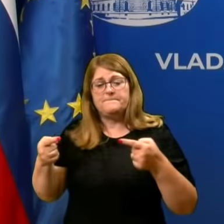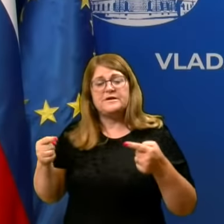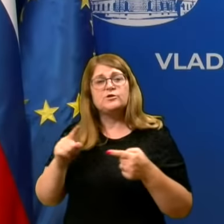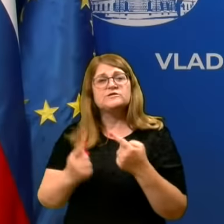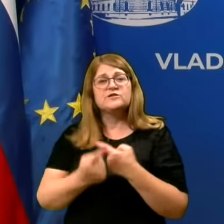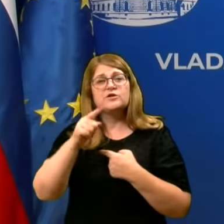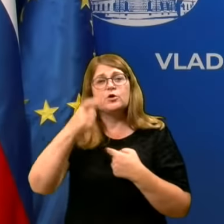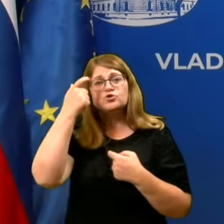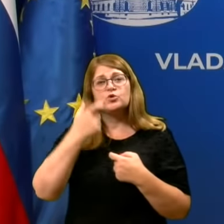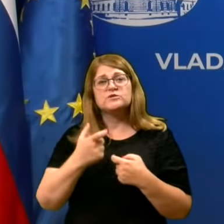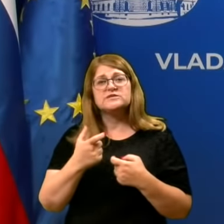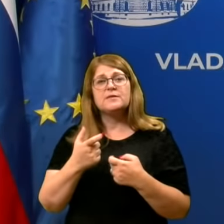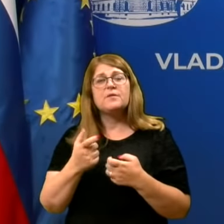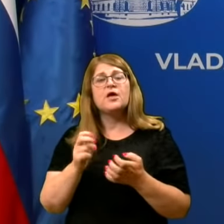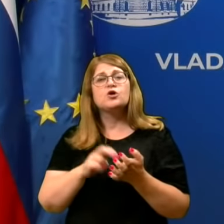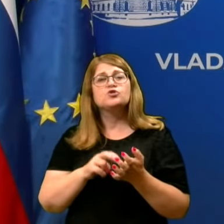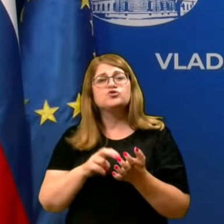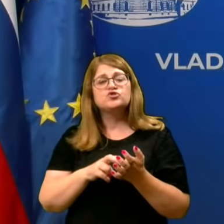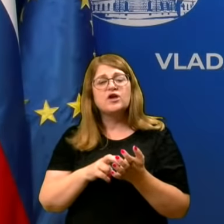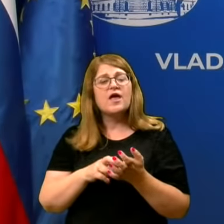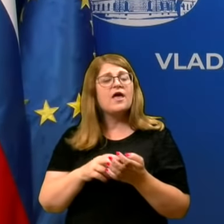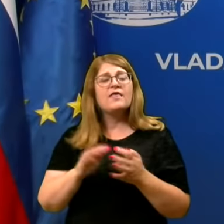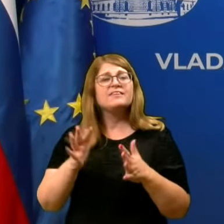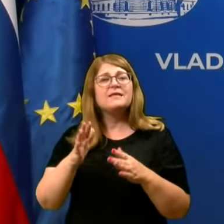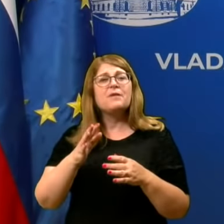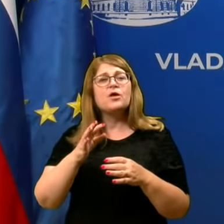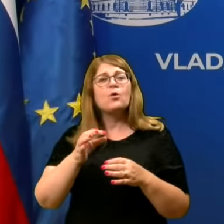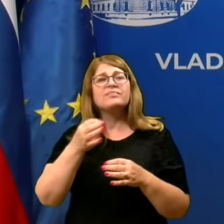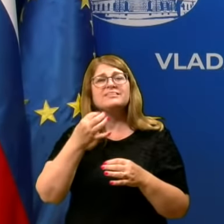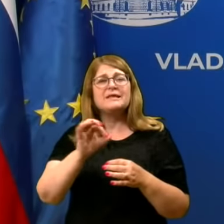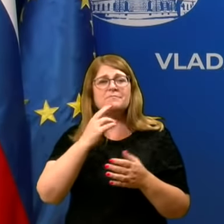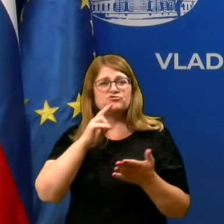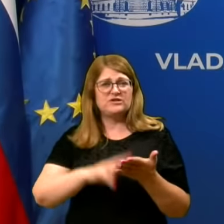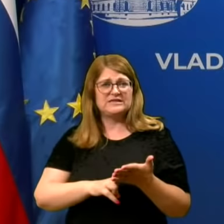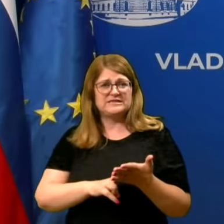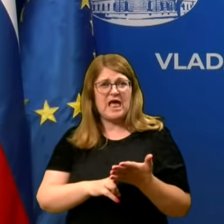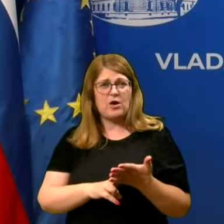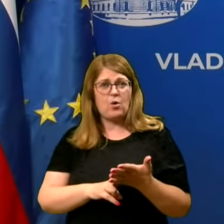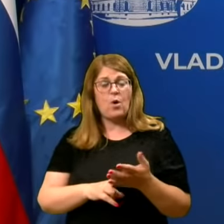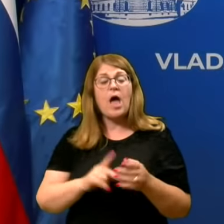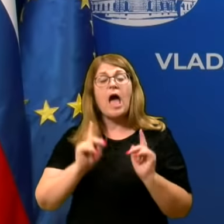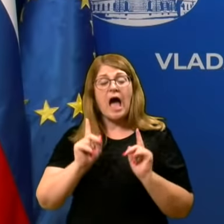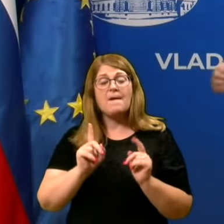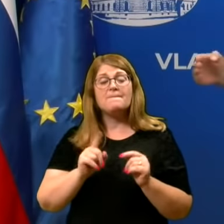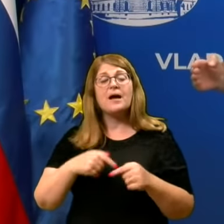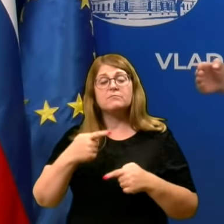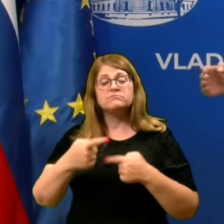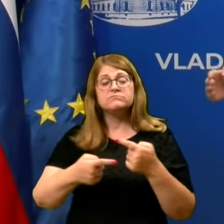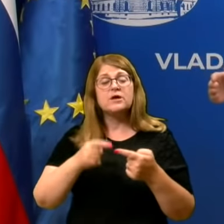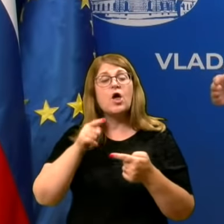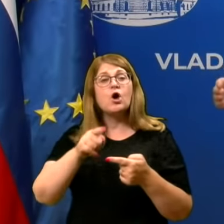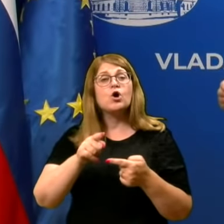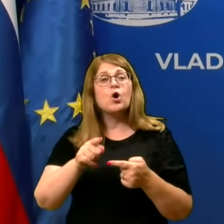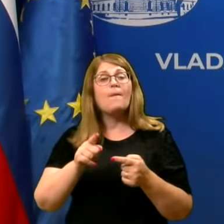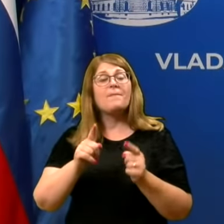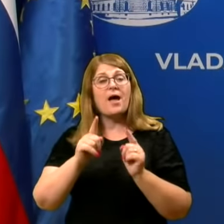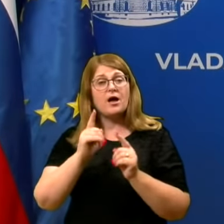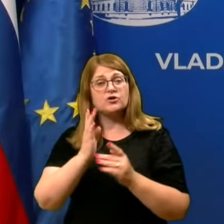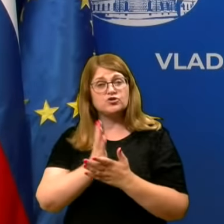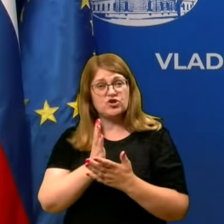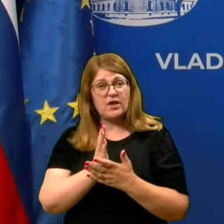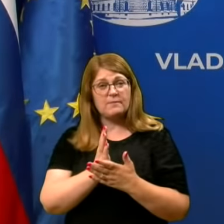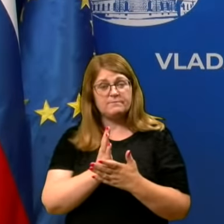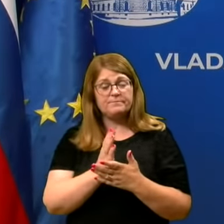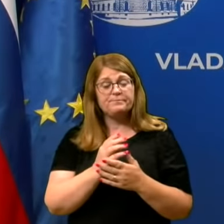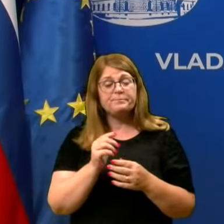zgodi, ko so osebe še asimptomatske in pa tudi, če v tistem momentu odpeljemo testirano pozitivne in neke ljudi še vedno inkubacijski dobi, ki bodo